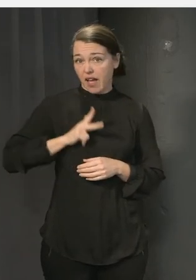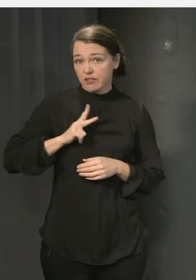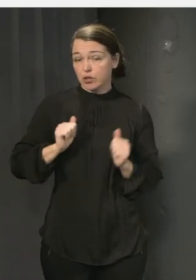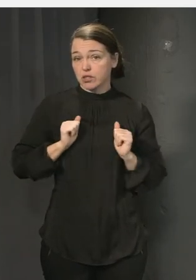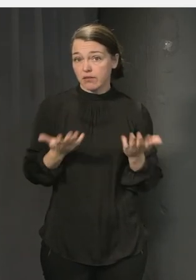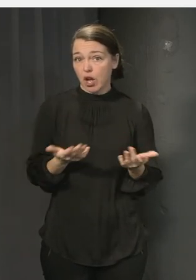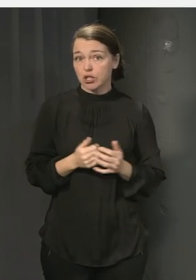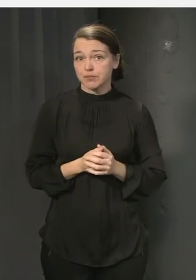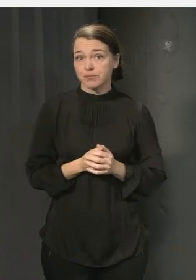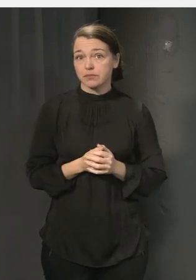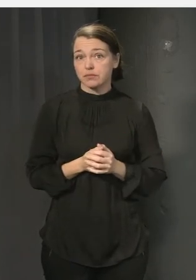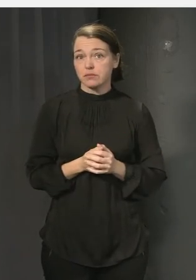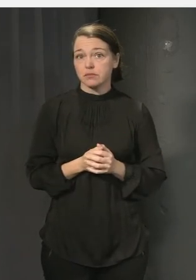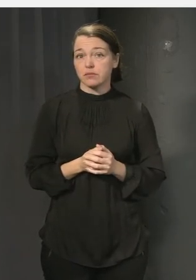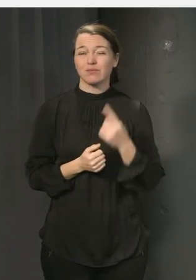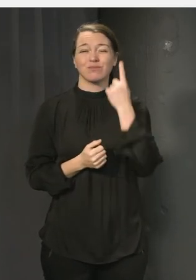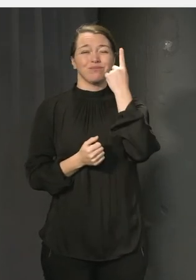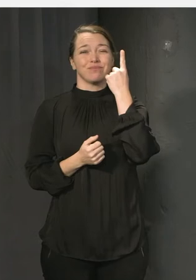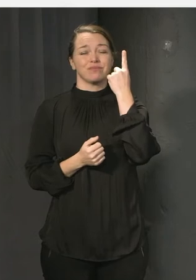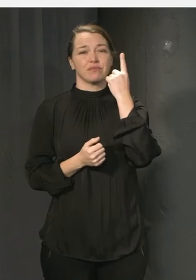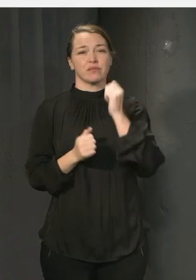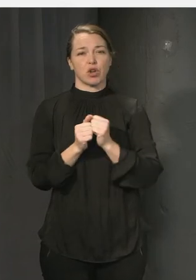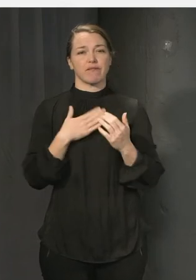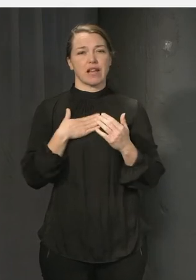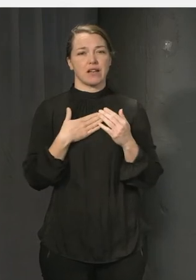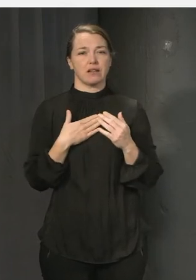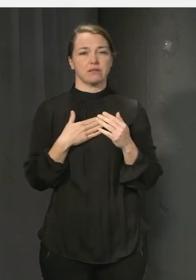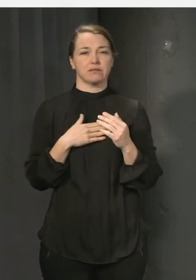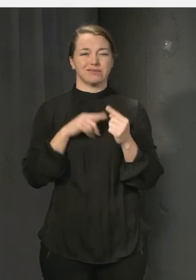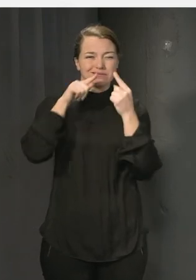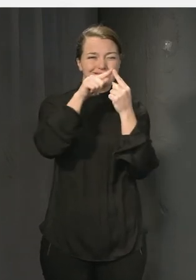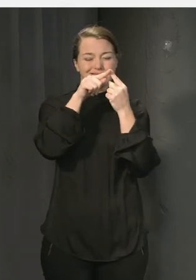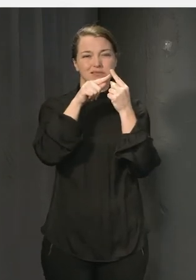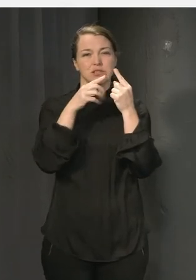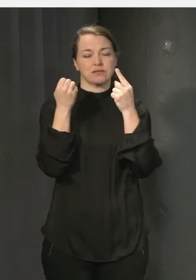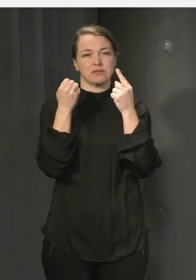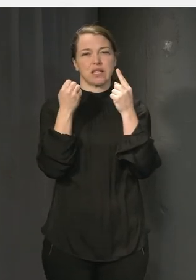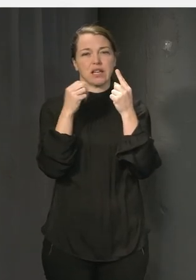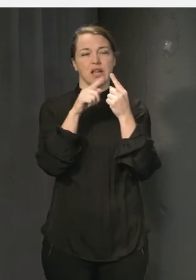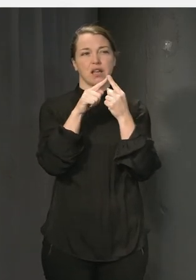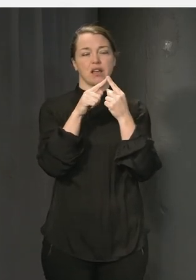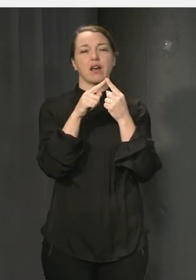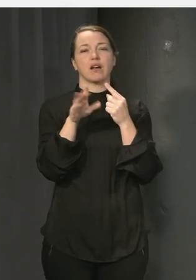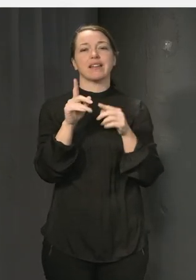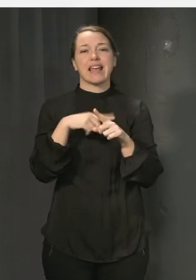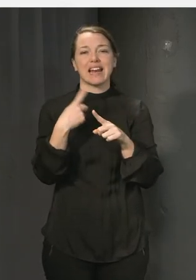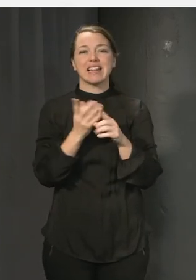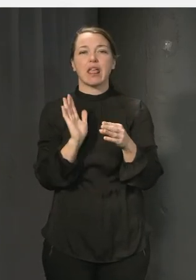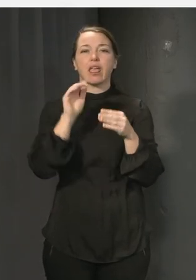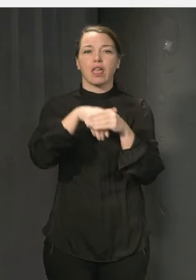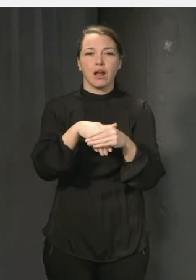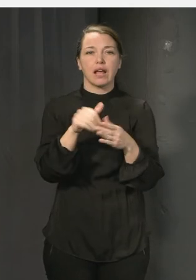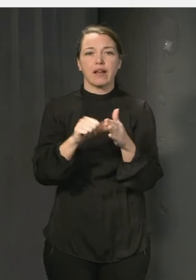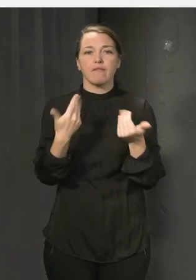Så att om det är någon enda sak som jag skulle lyfta som väldigt betydelsefull så är det att hela tiden involvera